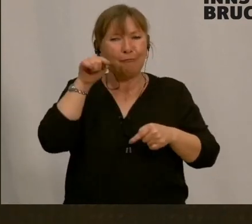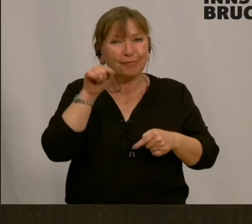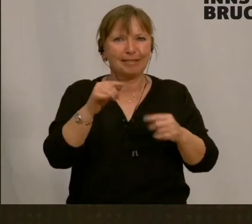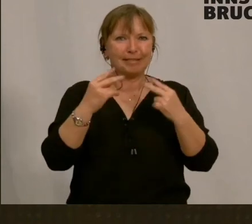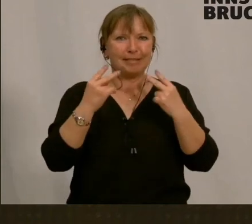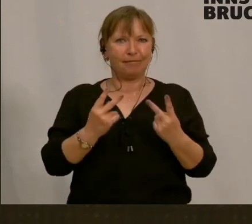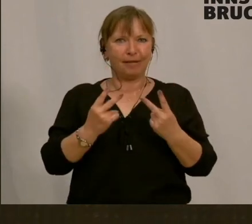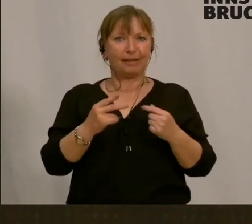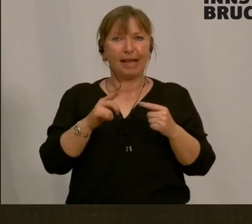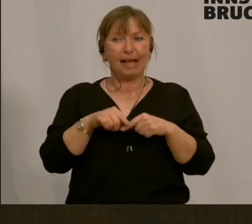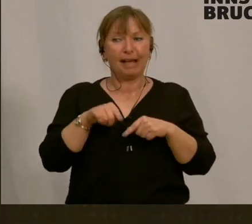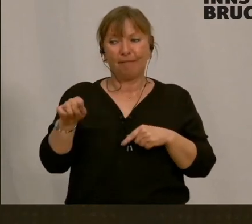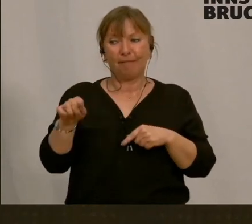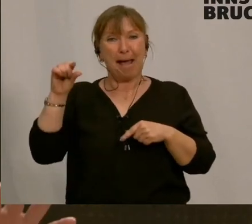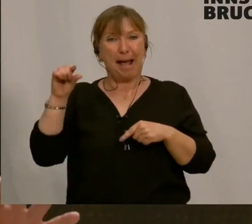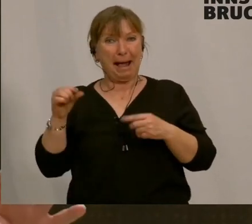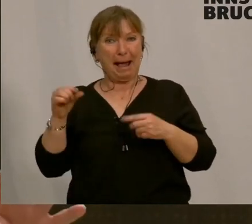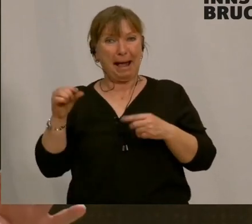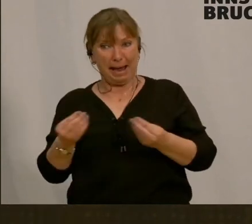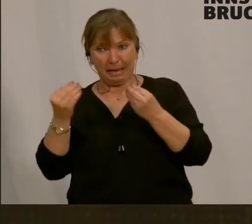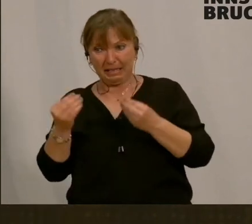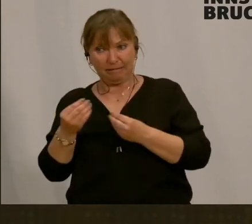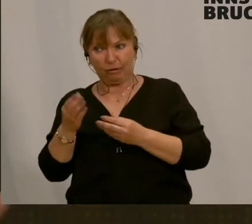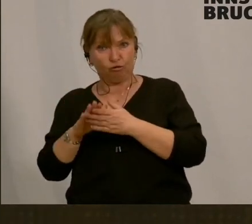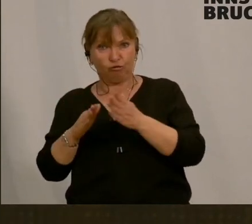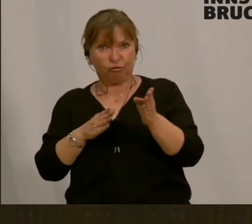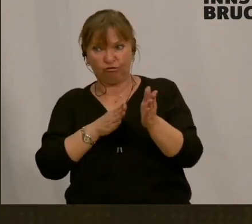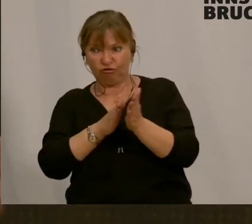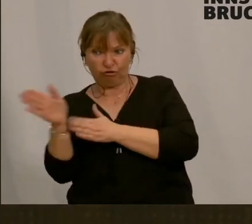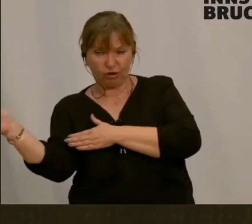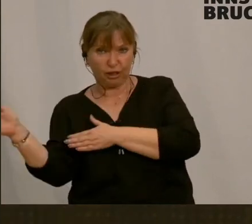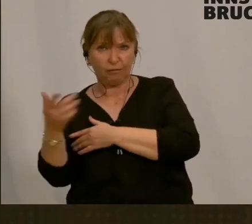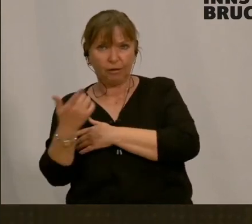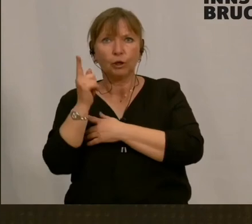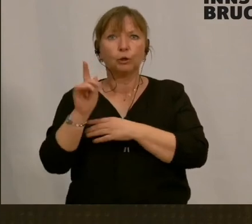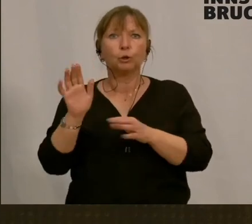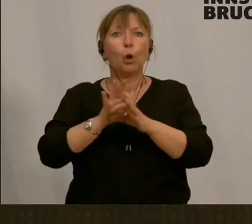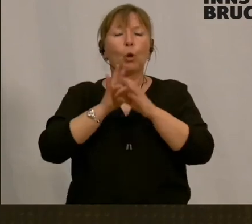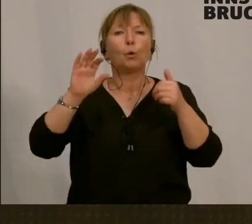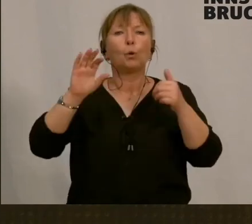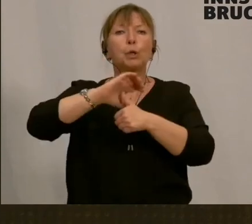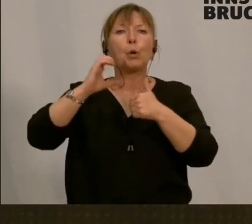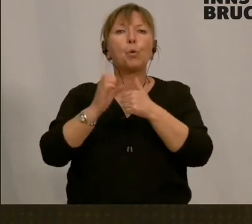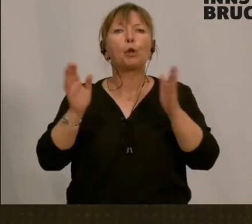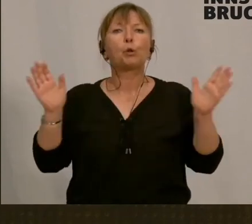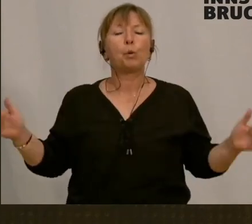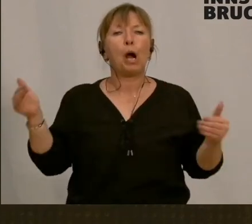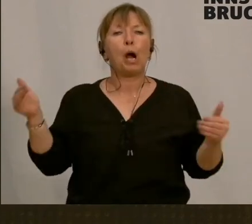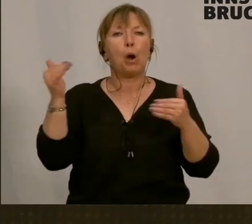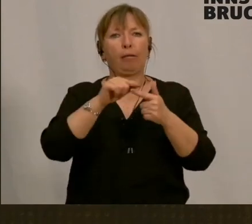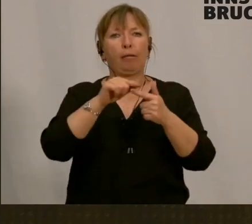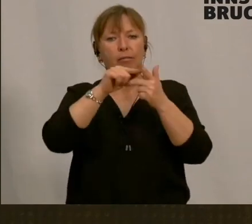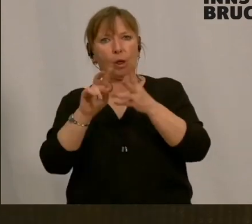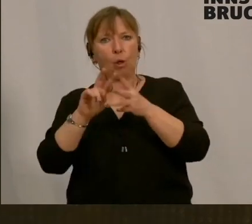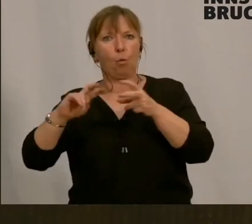in dem Kleinen nicht so funktioniert, wie soll man dann jemals das große Kulturkartier und andere große Dinge umsetzen,